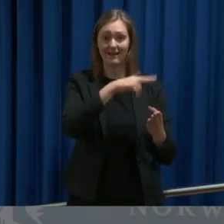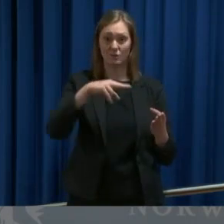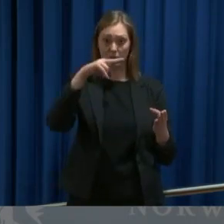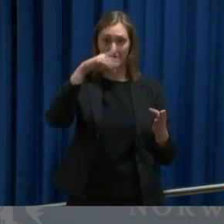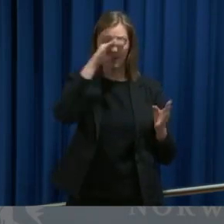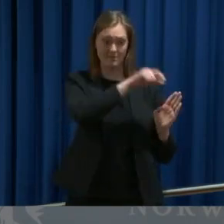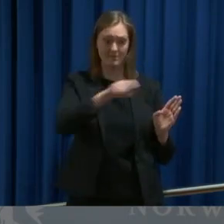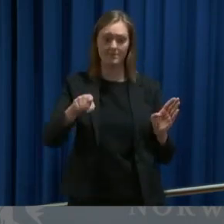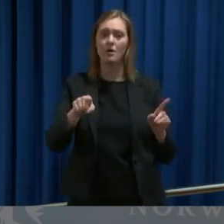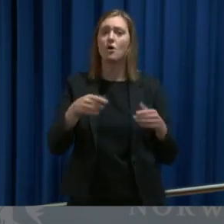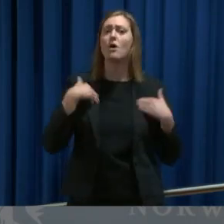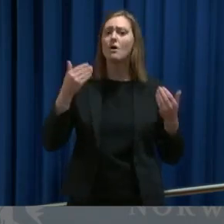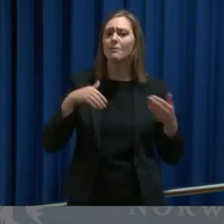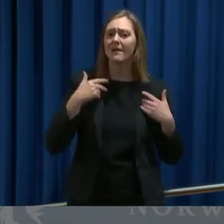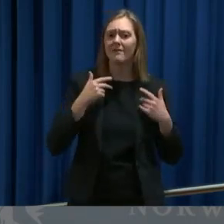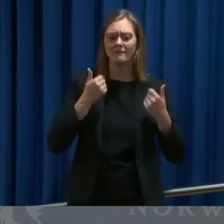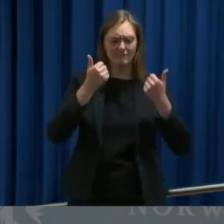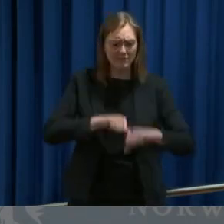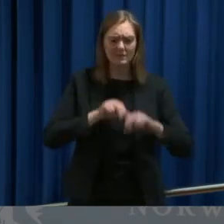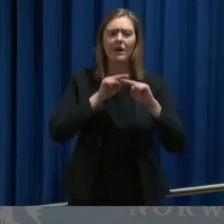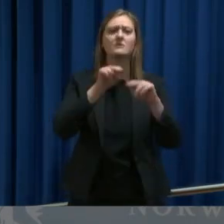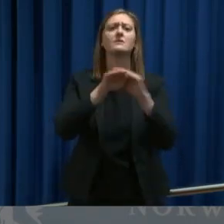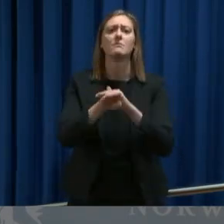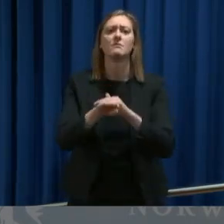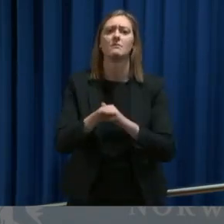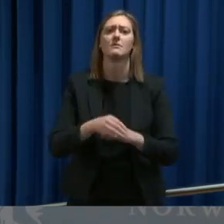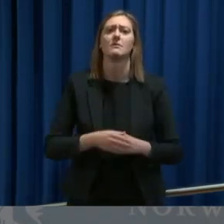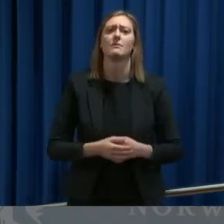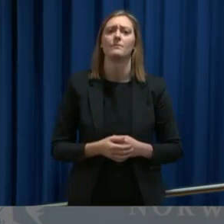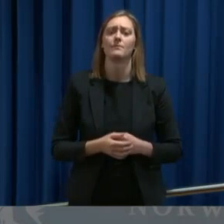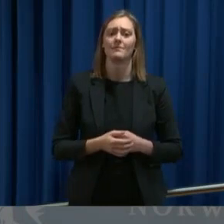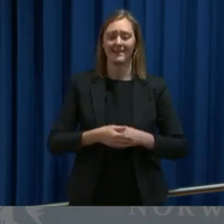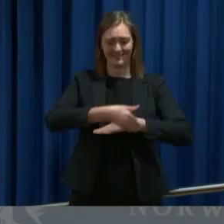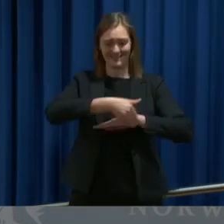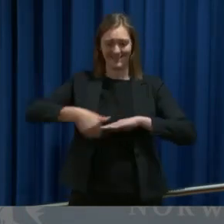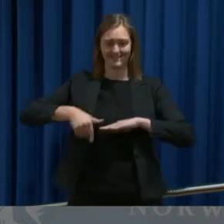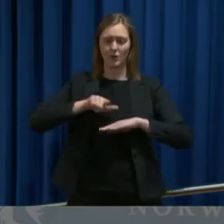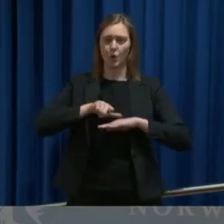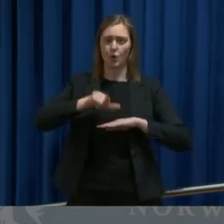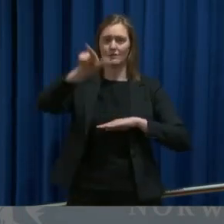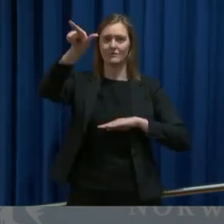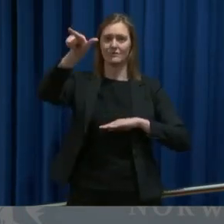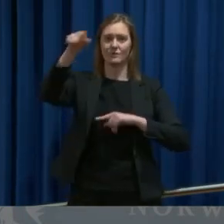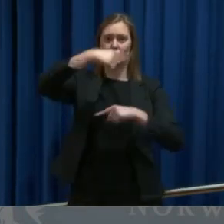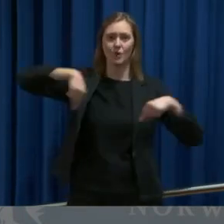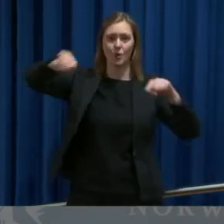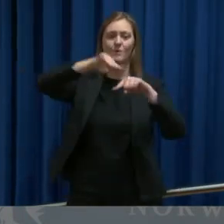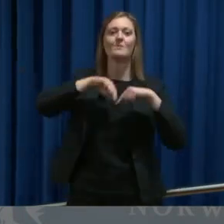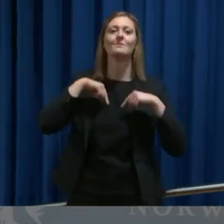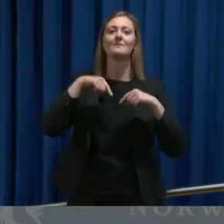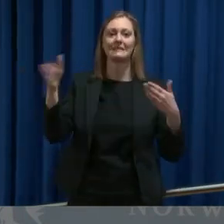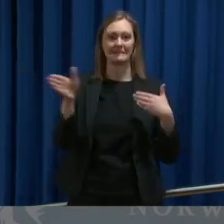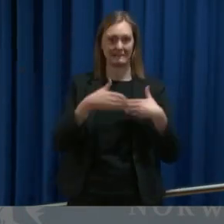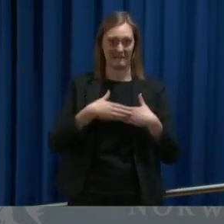vanskeligere å komme seg hjem. Det er slik at grenser og luftrom stenges og mange